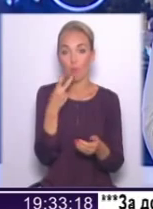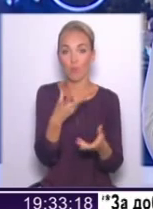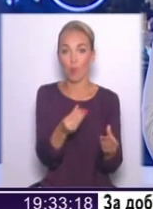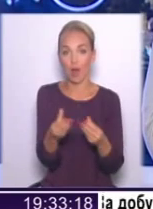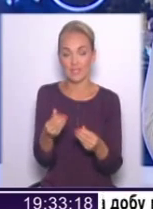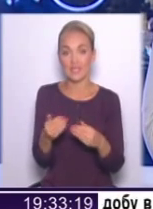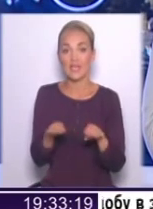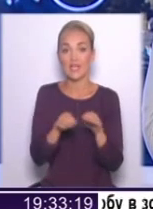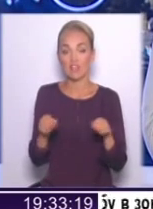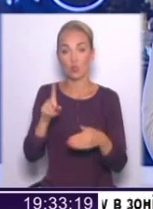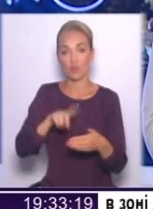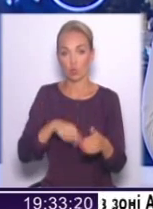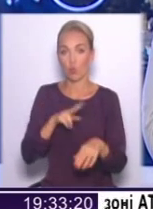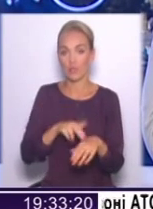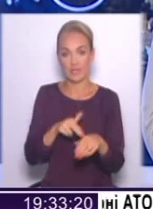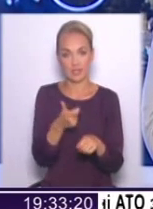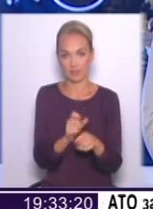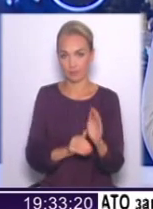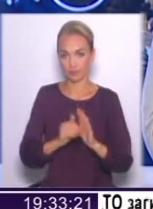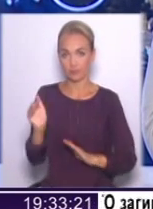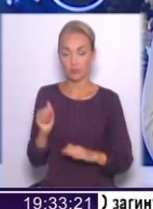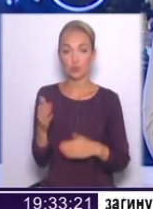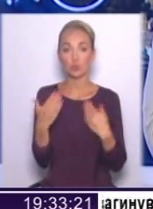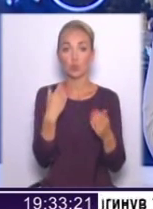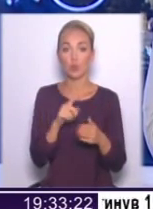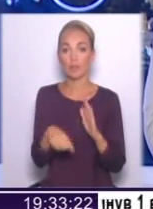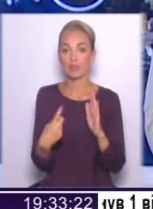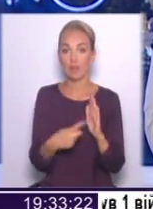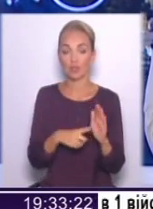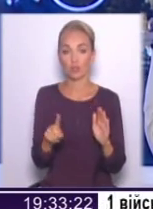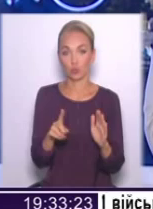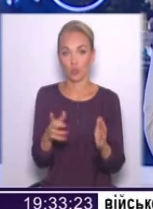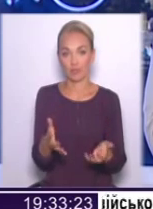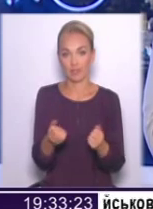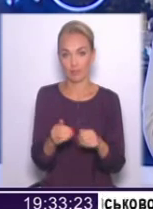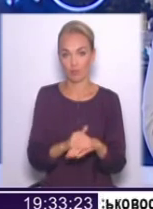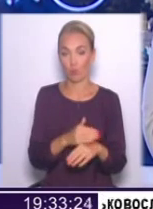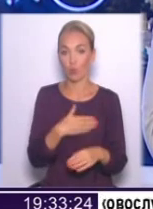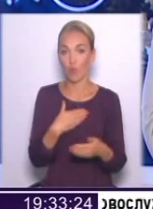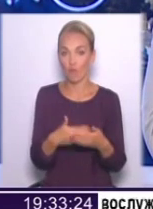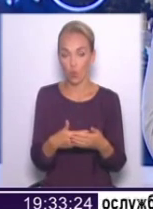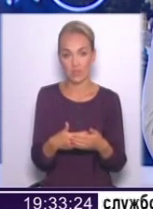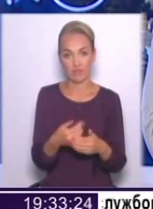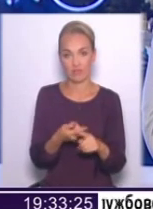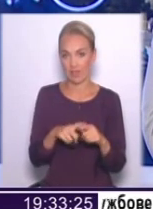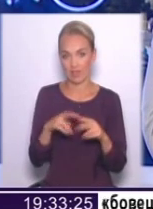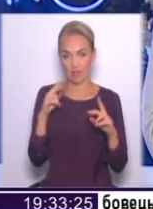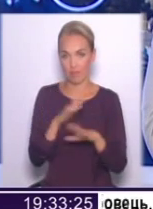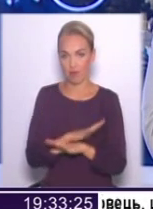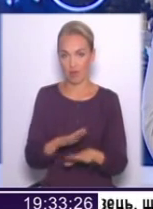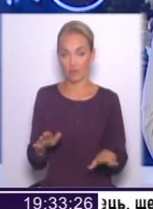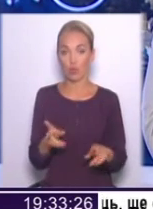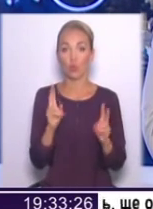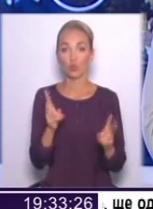поліцейських на сьогоднішній момент один з найвищих. Ну, і щодо питання, що ми не підтримували добровольців, ну, це абсолютно неправда. Тобто, хто-хто,